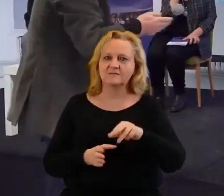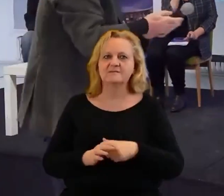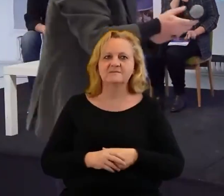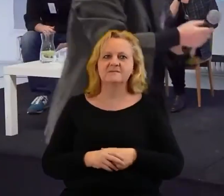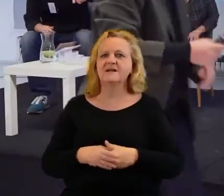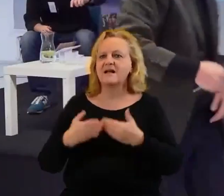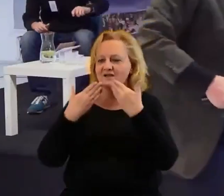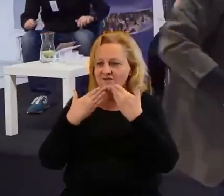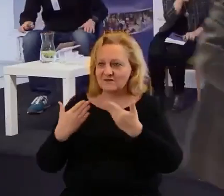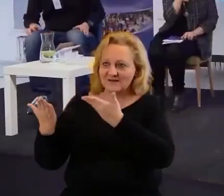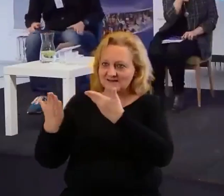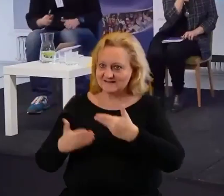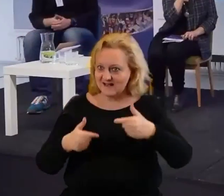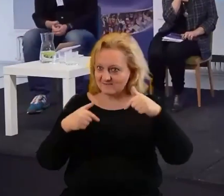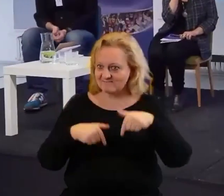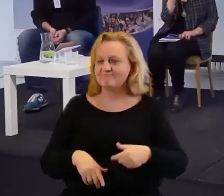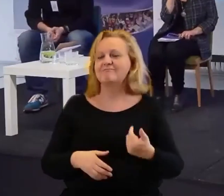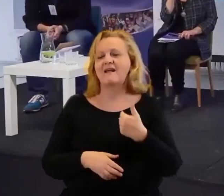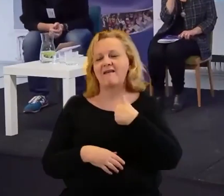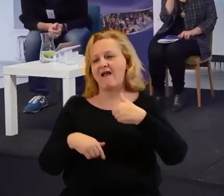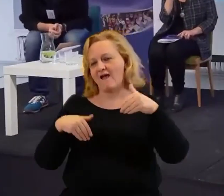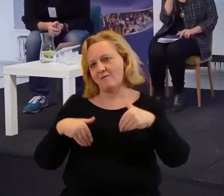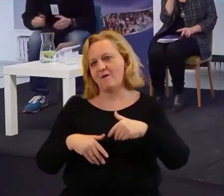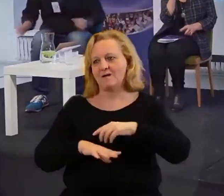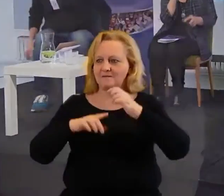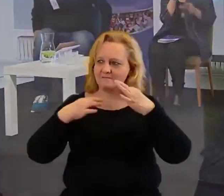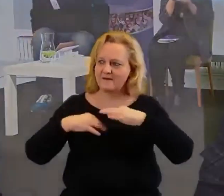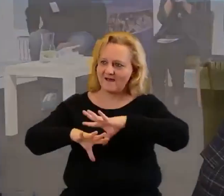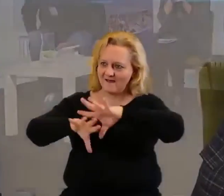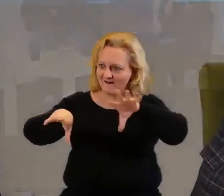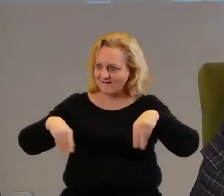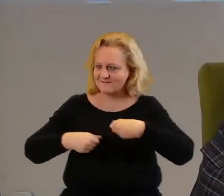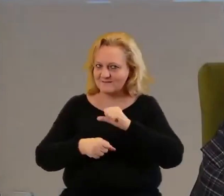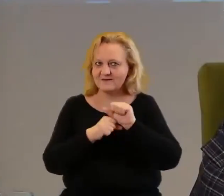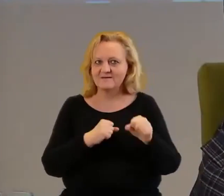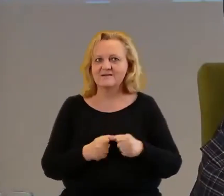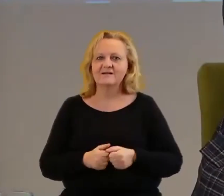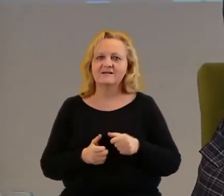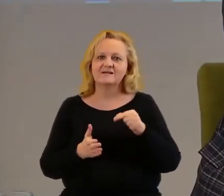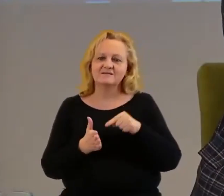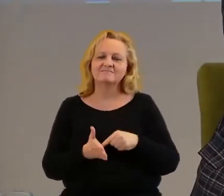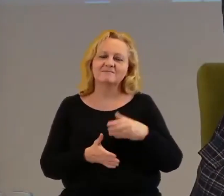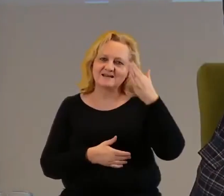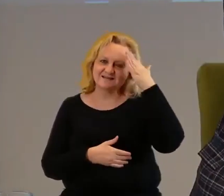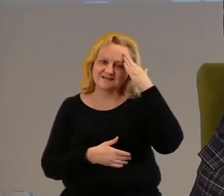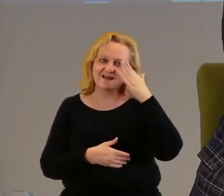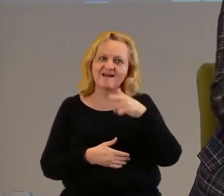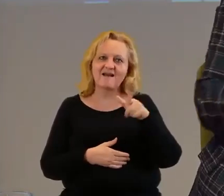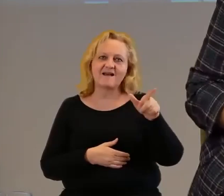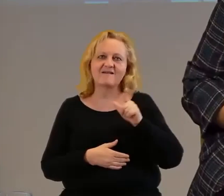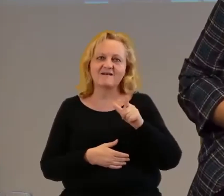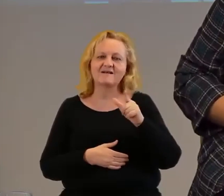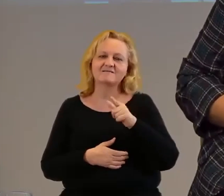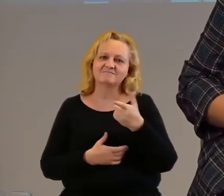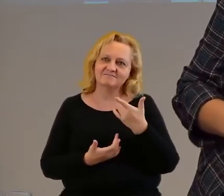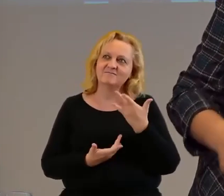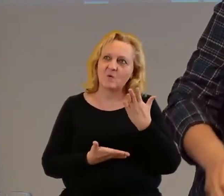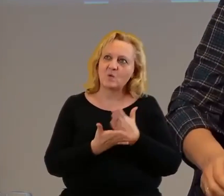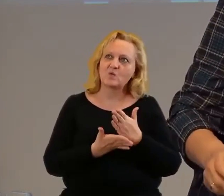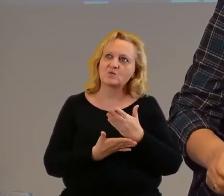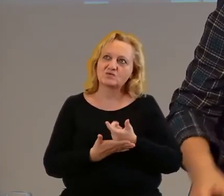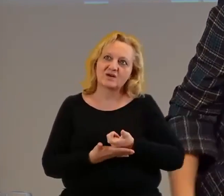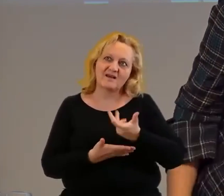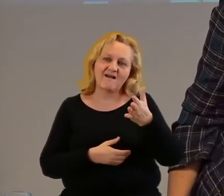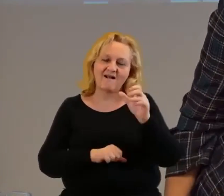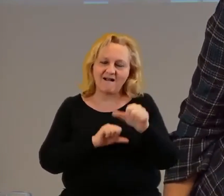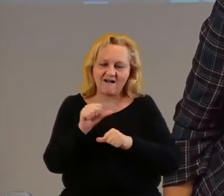Dziękuję za zaproszenie, za to, że mogę tutaj dzisiaj z Państwem być z FRSO. Znamy się od ładnych kilku lat